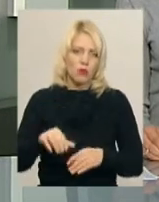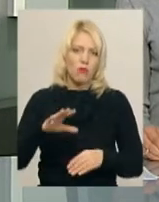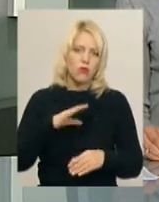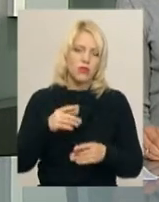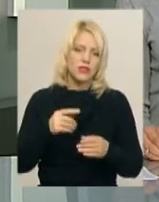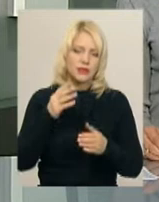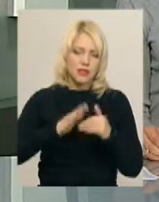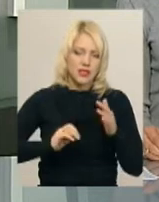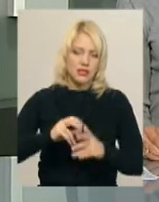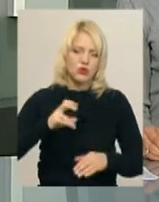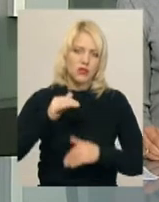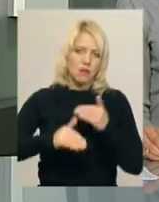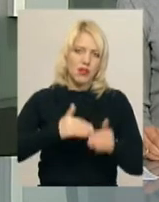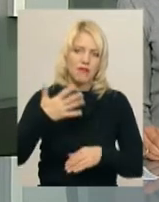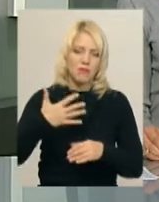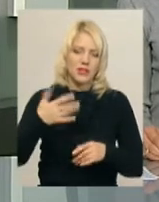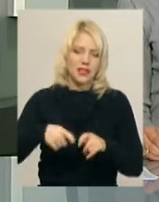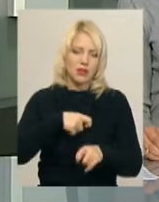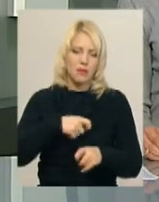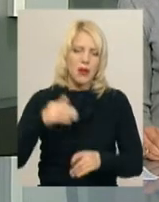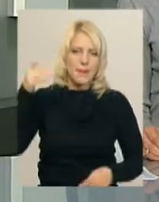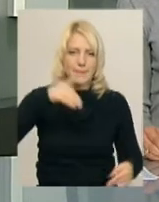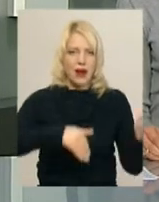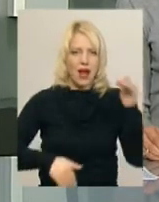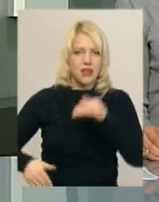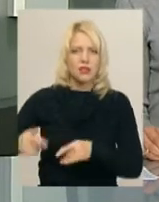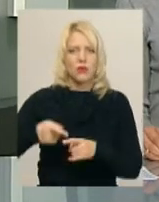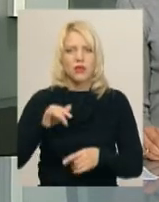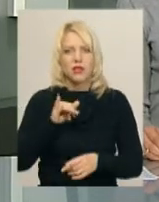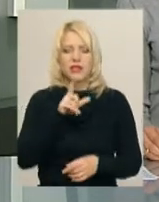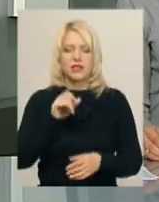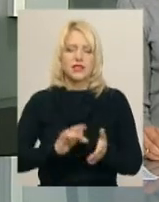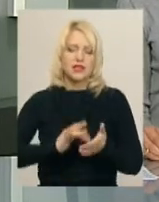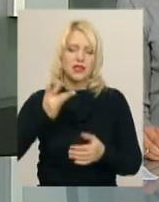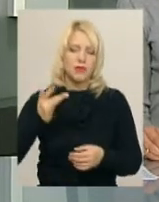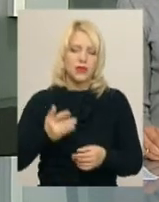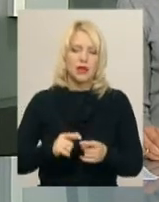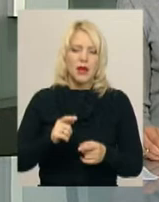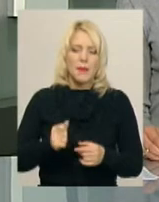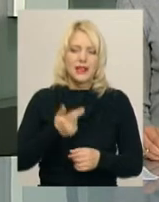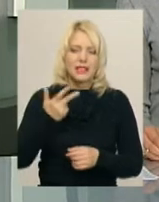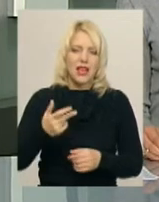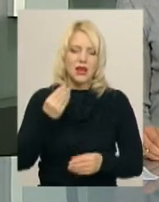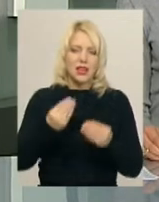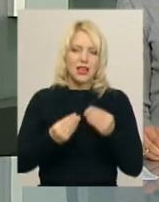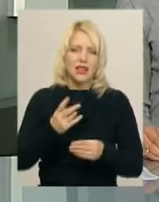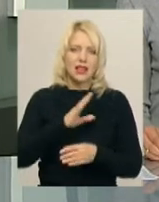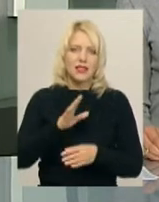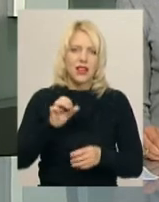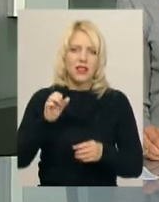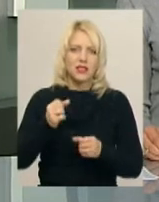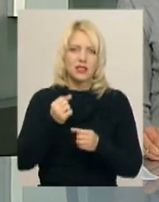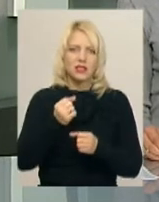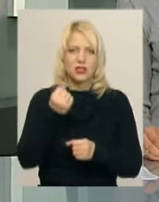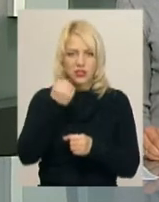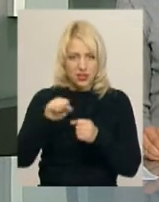чоловік у плаванні на 50 метрів з тилим брасом і з срібним призером Всесвітніх ігор Нескорених 2018 спілкувалась